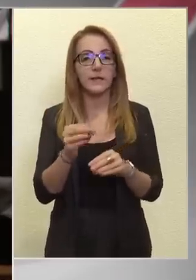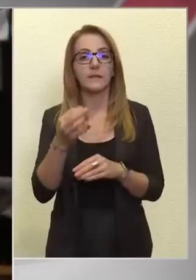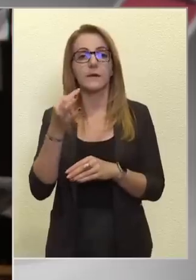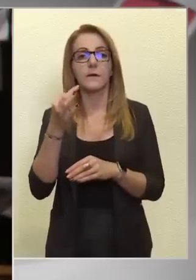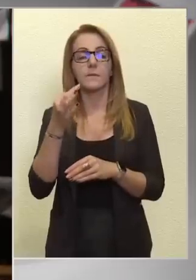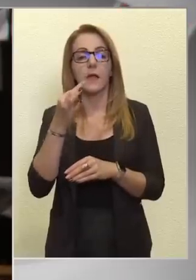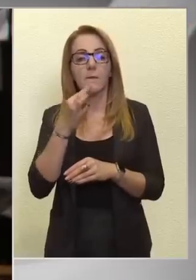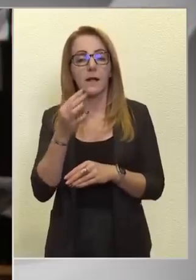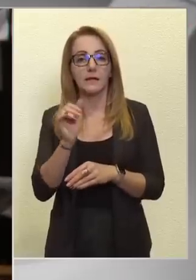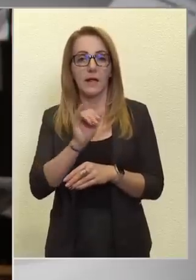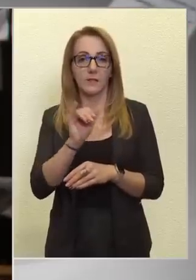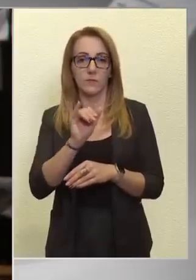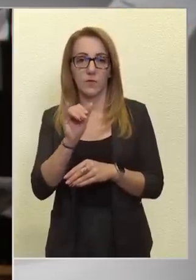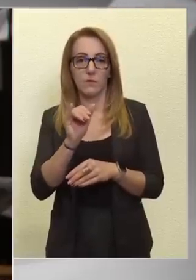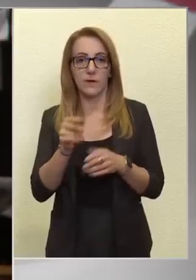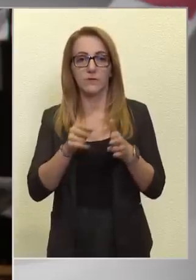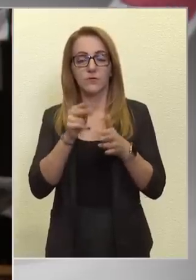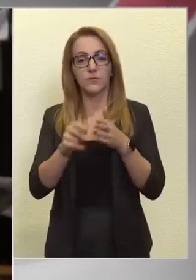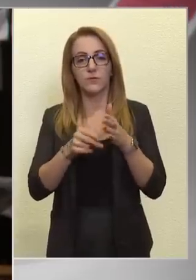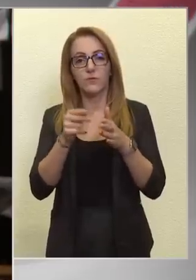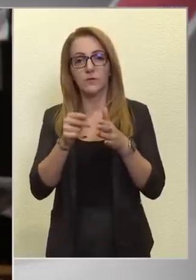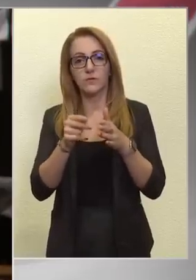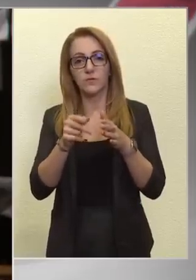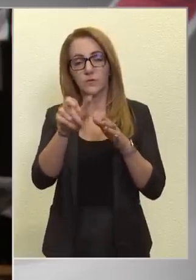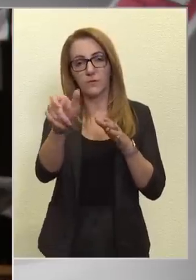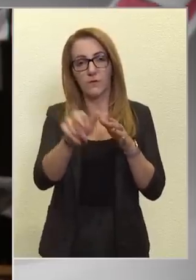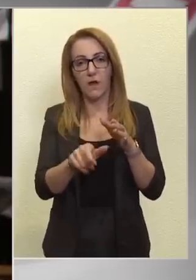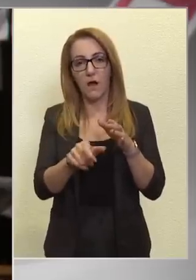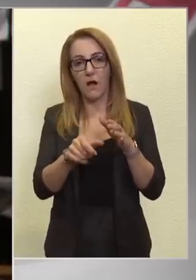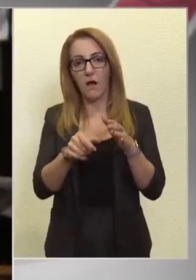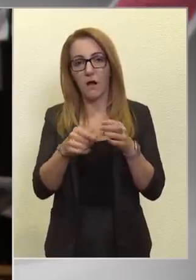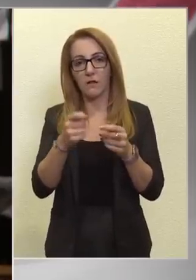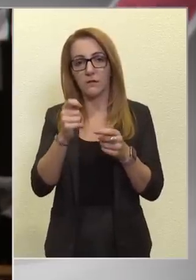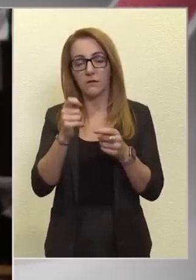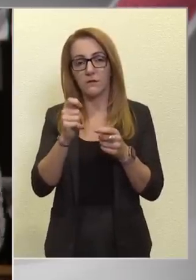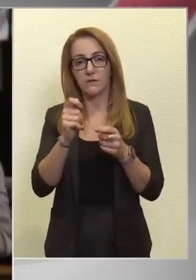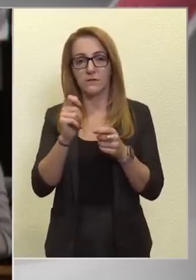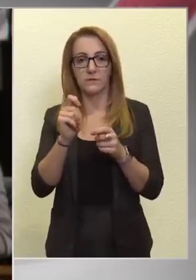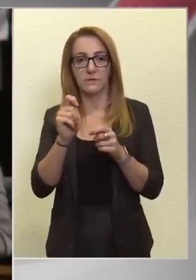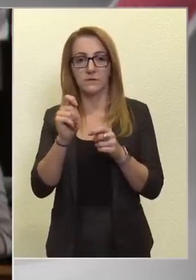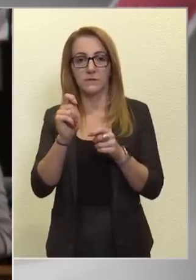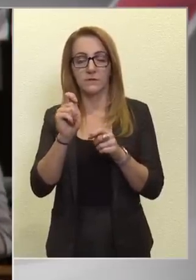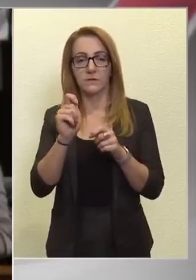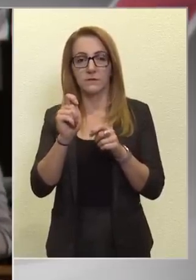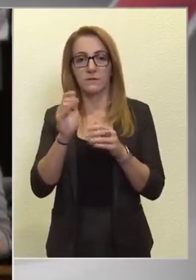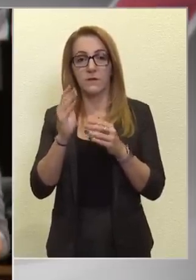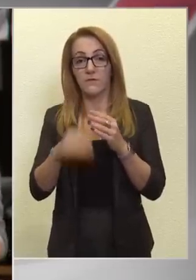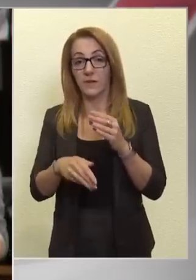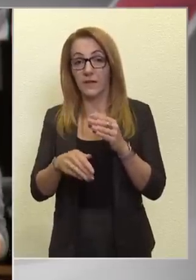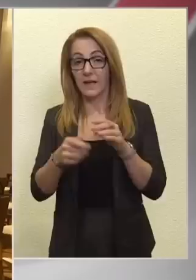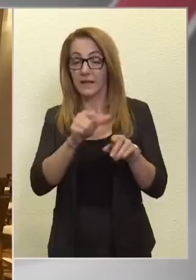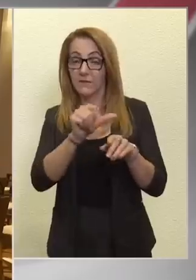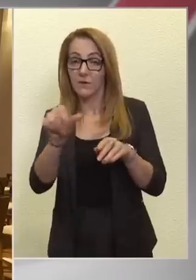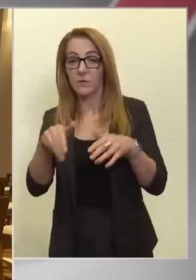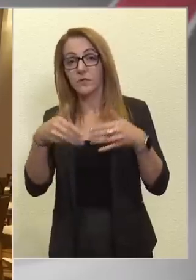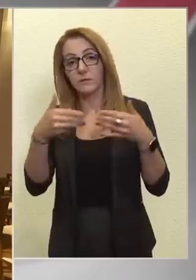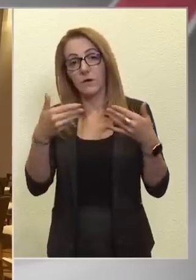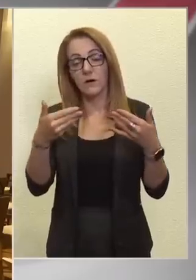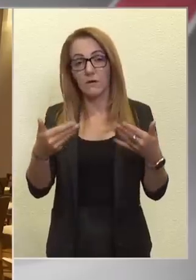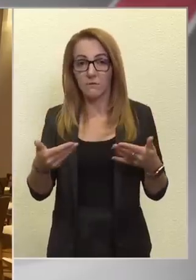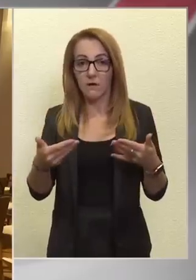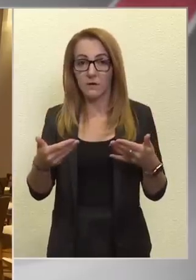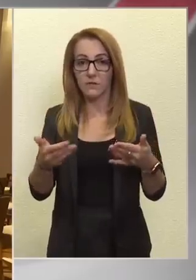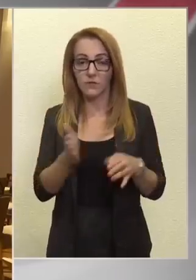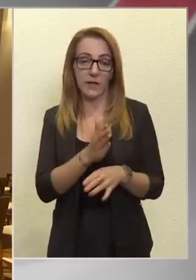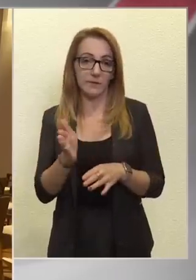vasútvonal végleg ki van húzva, vagy csak átmenetileg? Kérdezem akár mindkettőjüket,